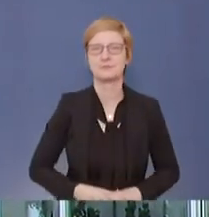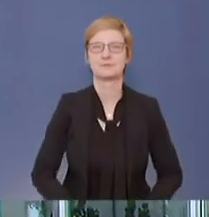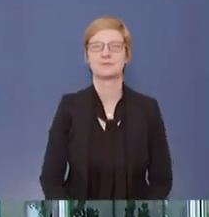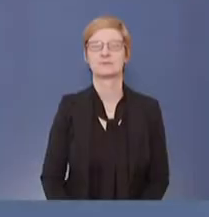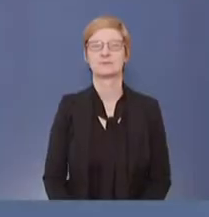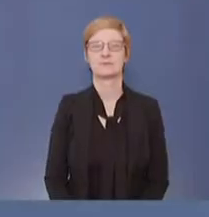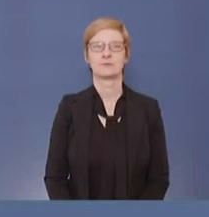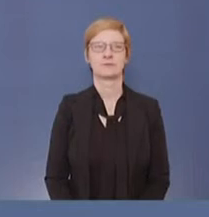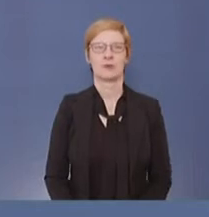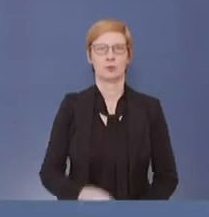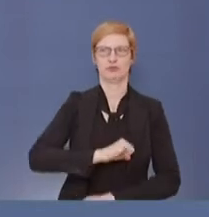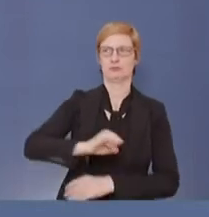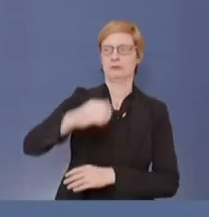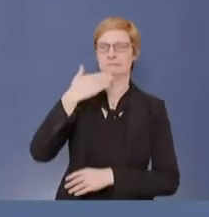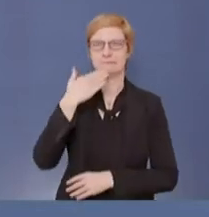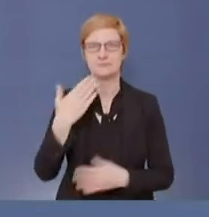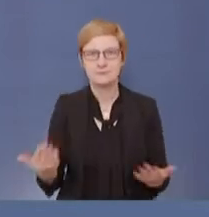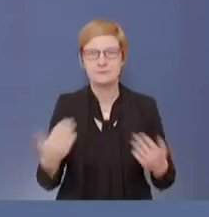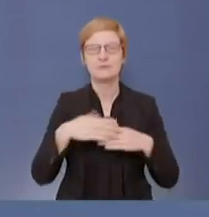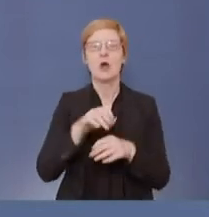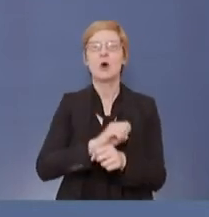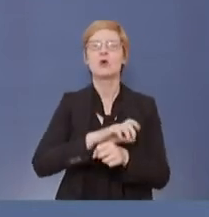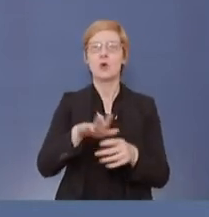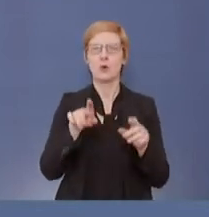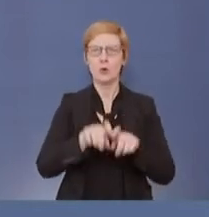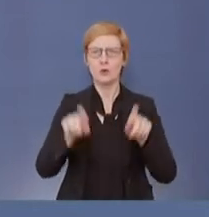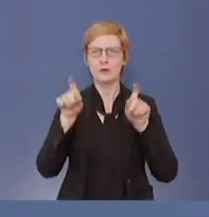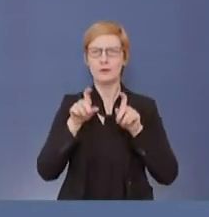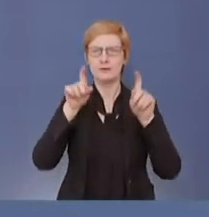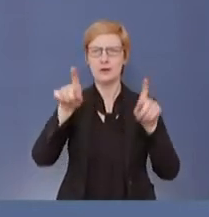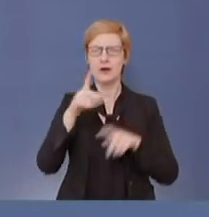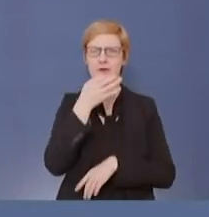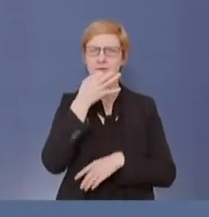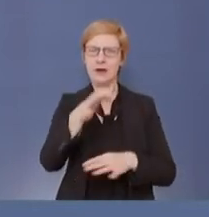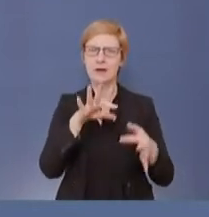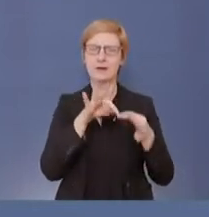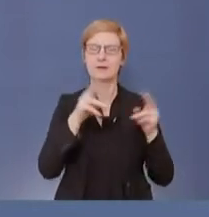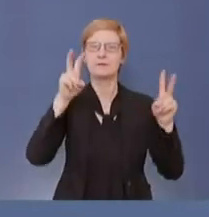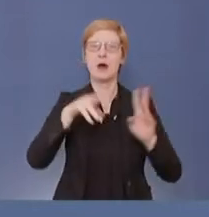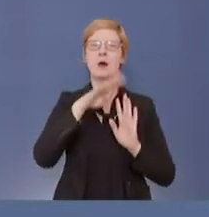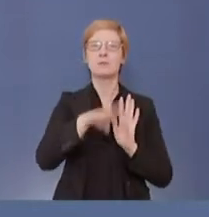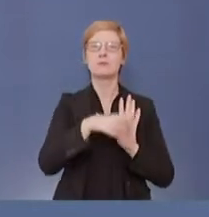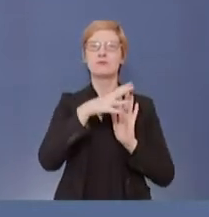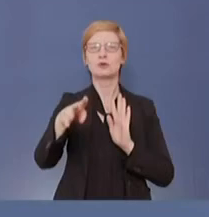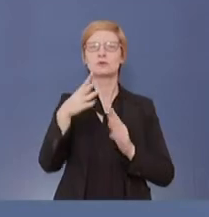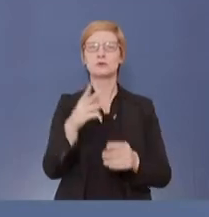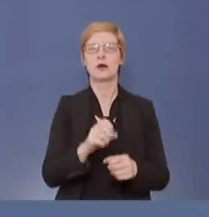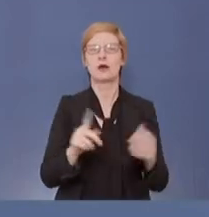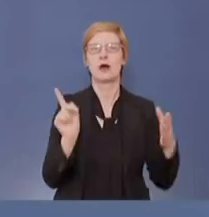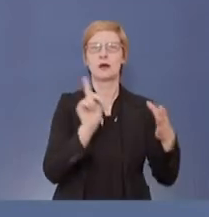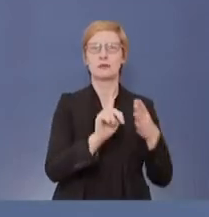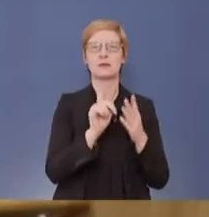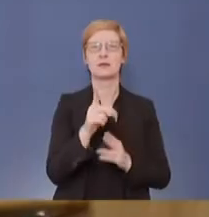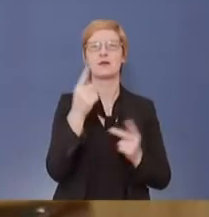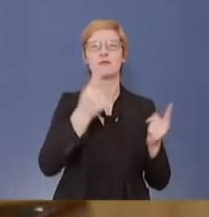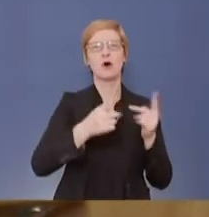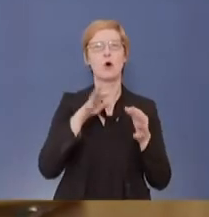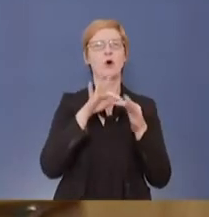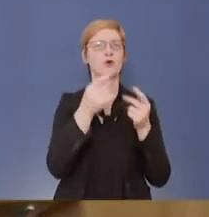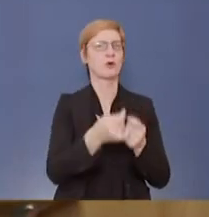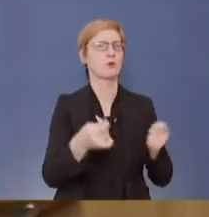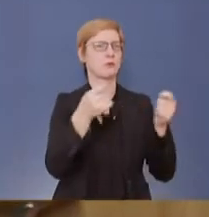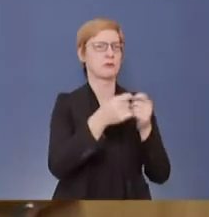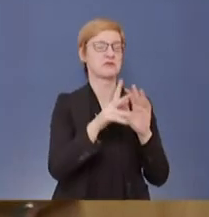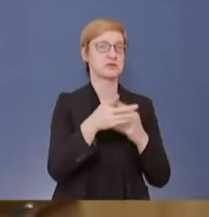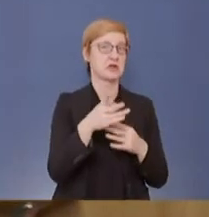Das ging prompt. Zum Themenkomplex Corona habe ich eine Frage zur Musterquarantäne-Verordnung des Bundes. Das geht wahrscheinlich ans Gesundheitsministerium,